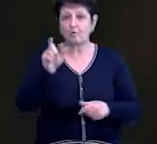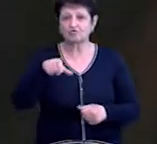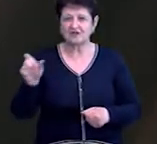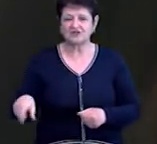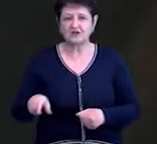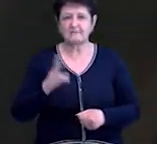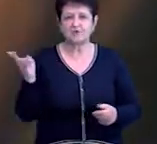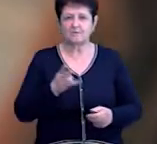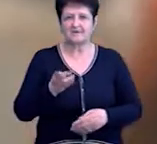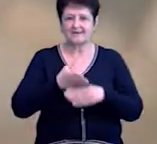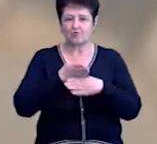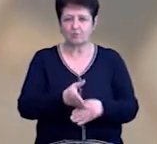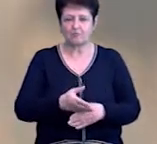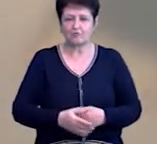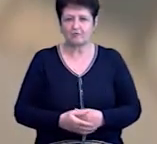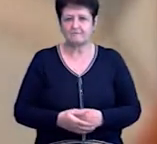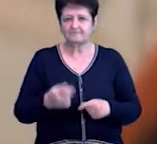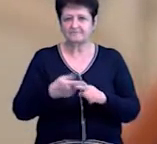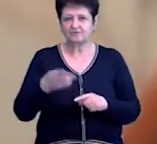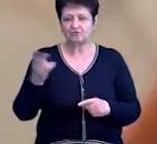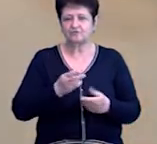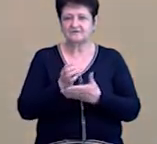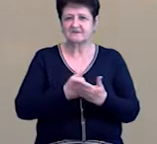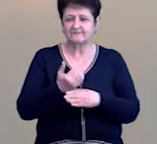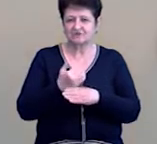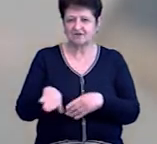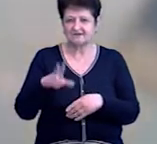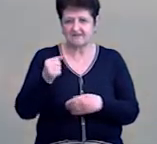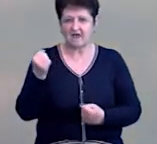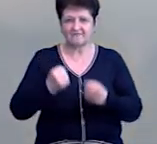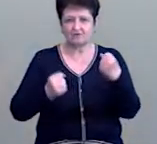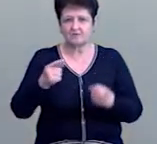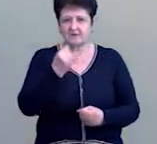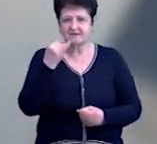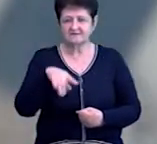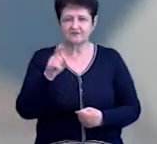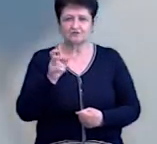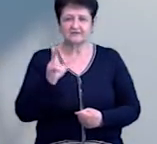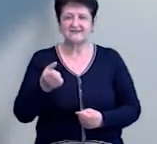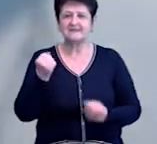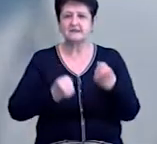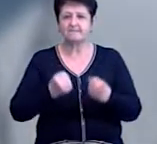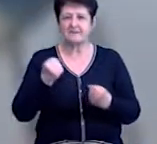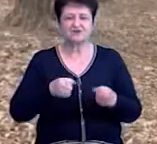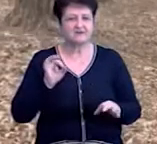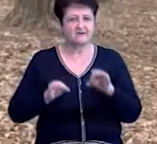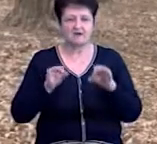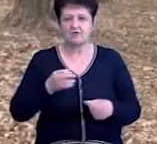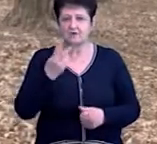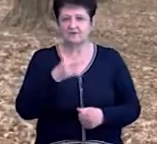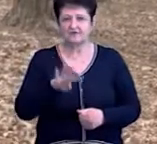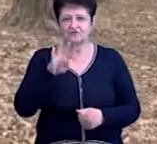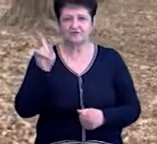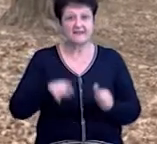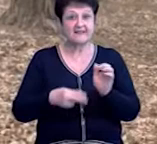наразі необхідна допомога. запчасті на автомобіль ЗІЛ-130, тому що машини, ну, 24 на